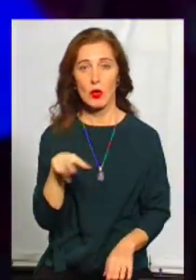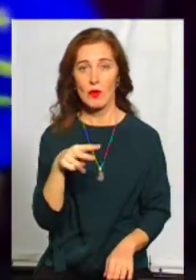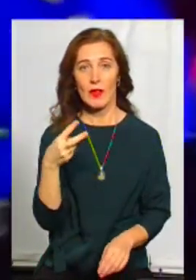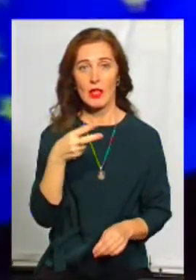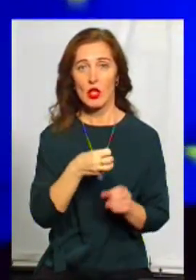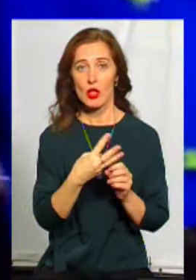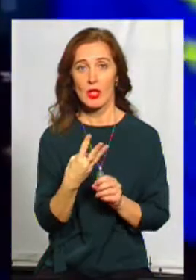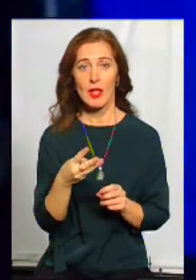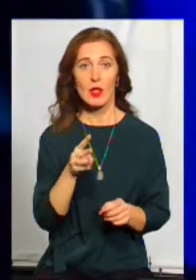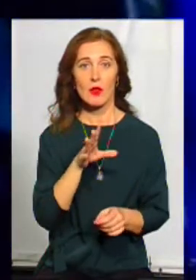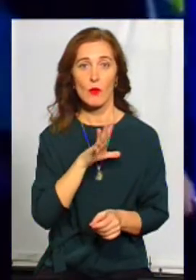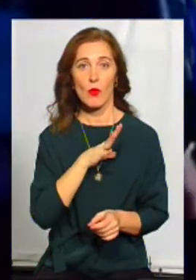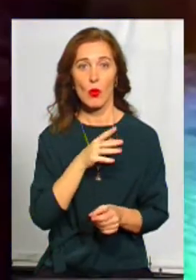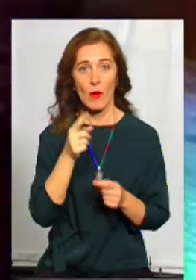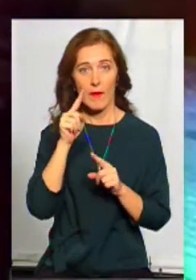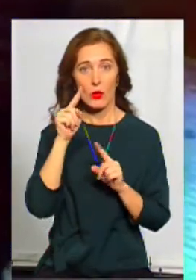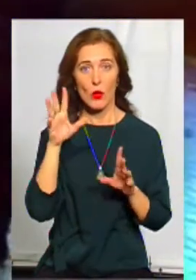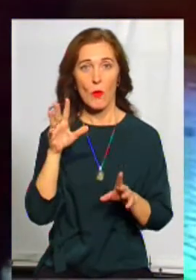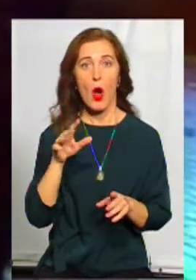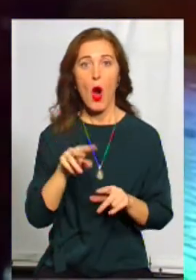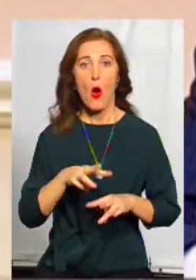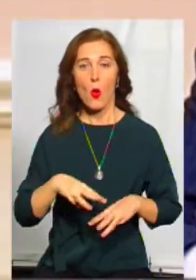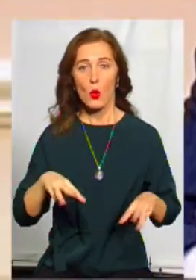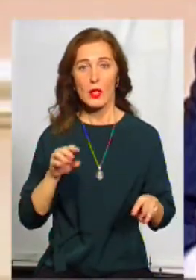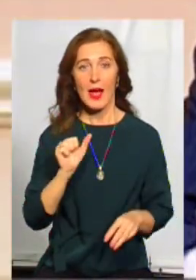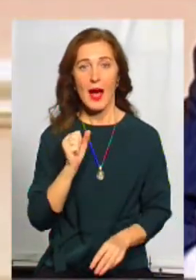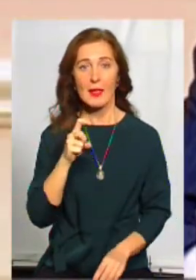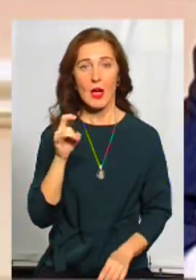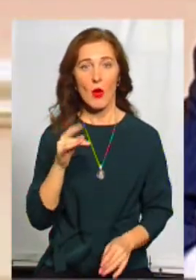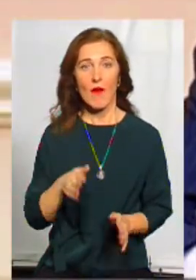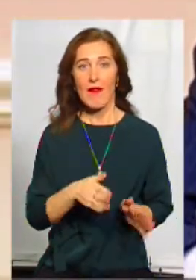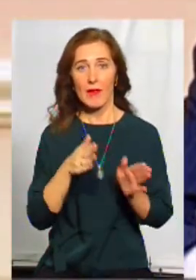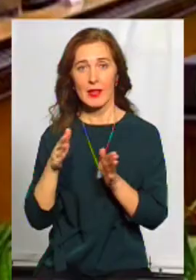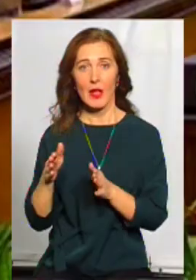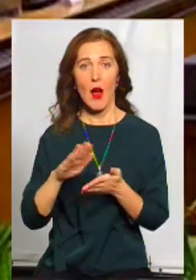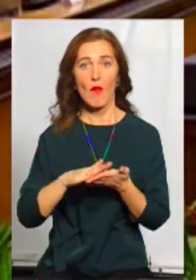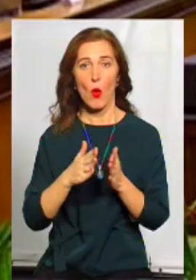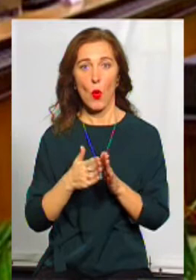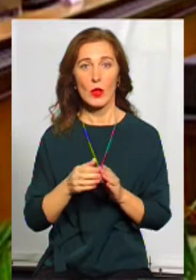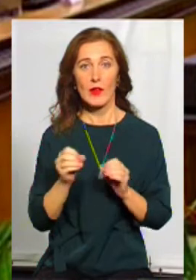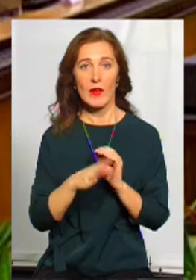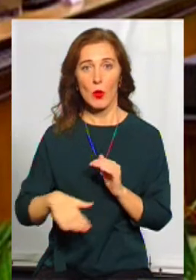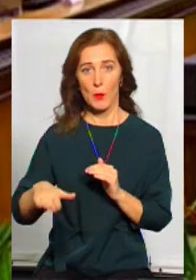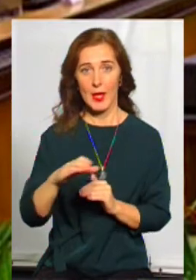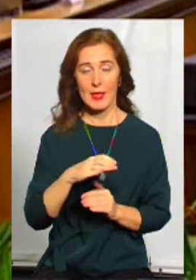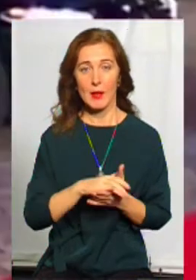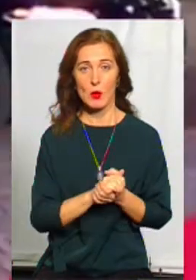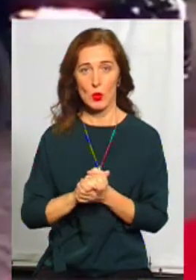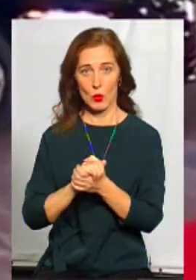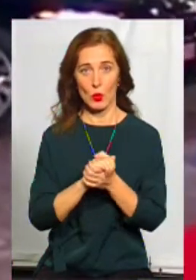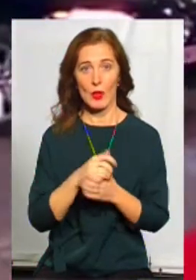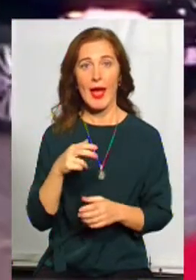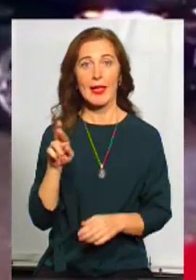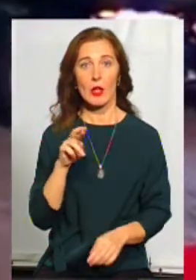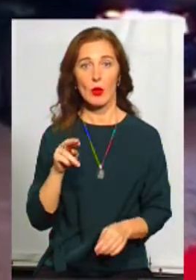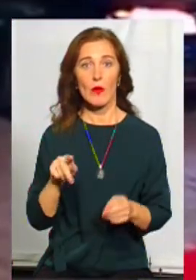-го стало відомо, уряд Миколи Азарова відклав підписання угоди про асоціацію з Європейським Союзом. Президент Янукович мав поставити